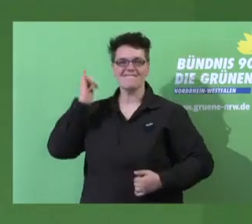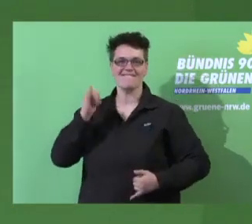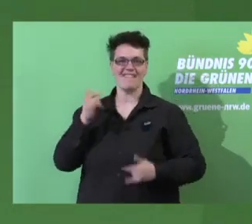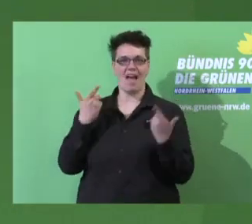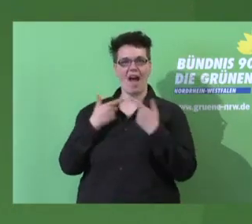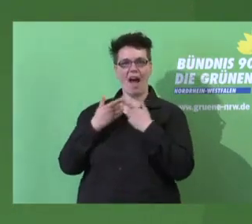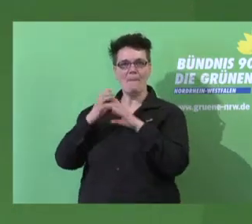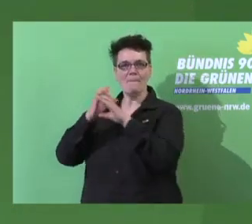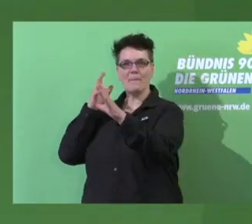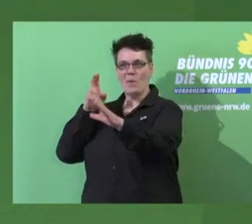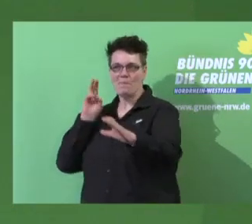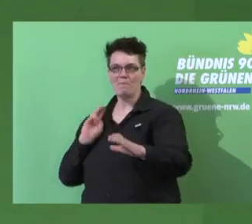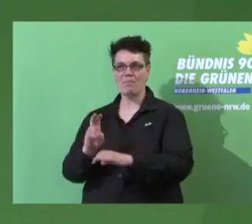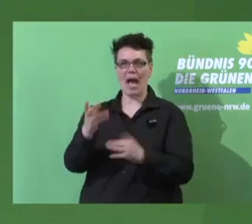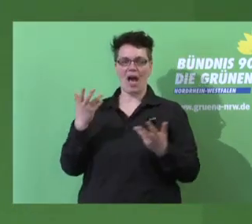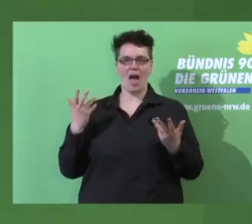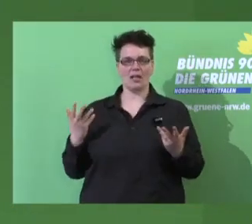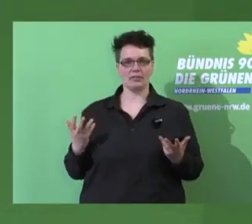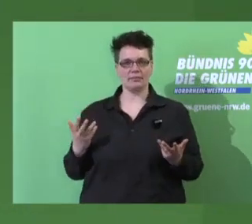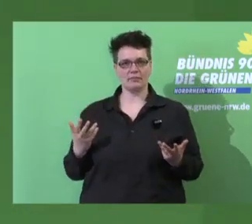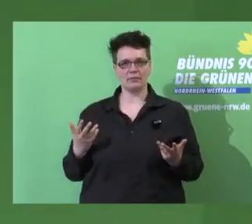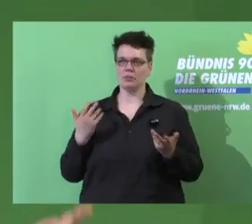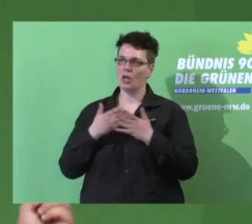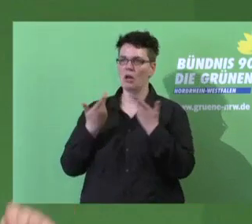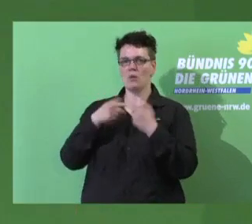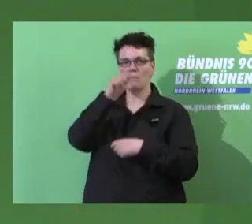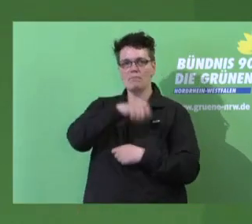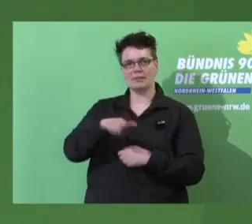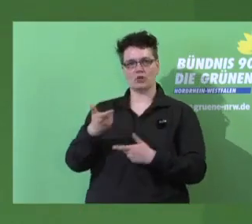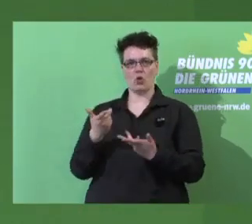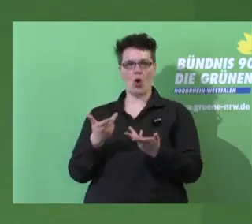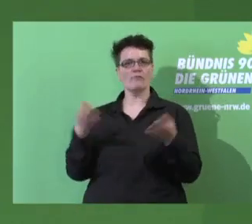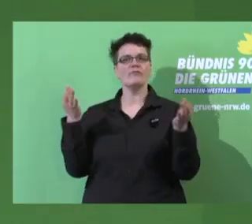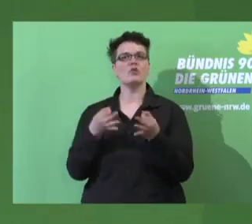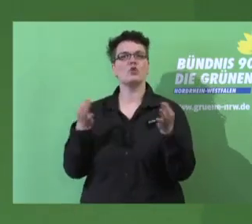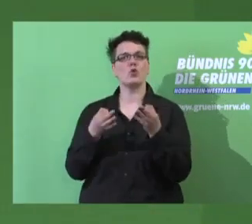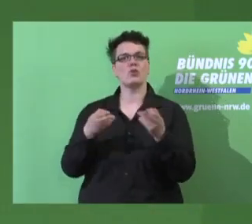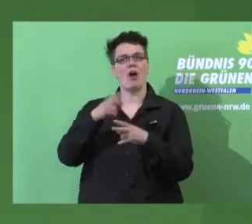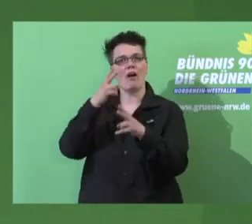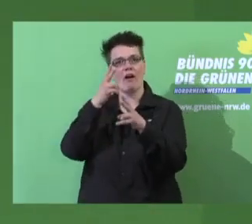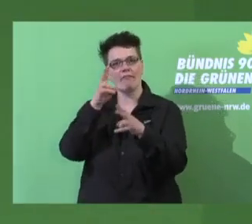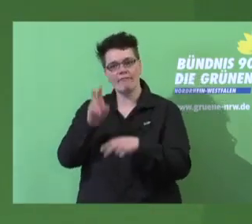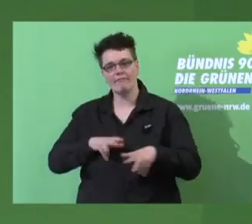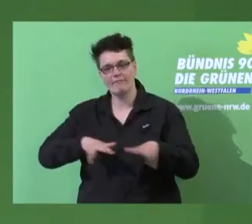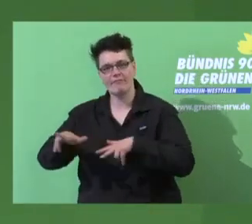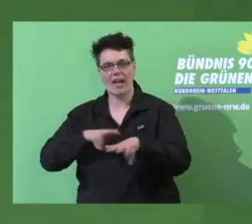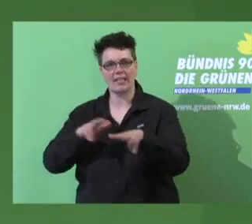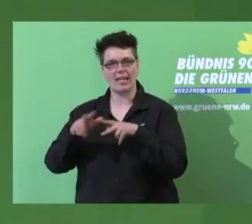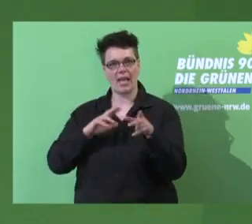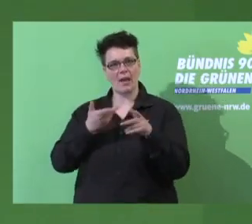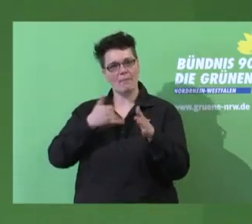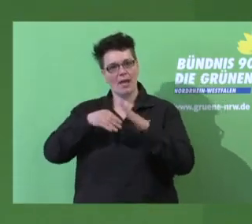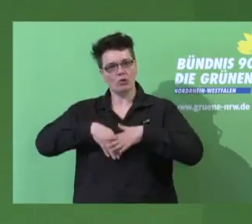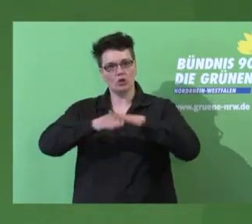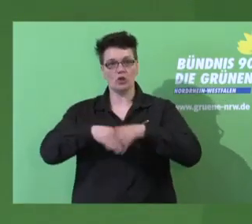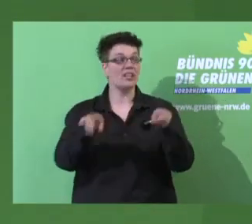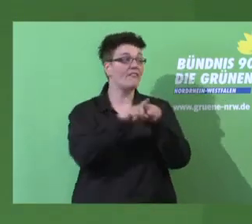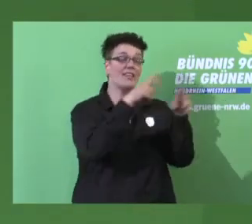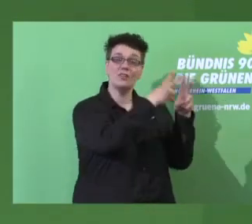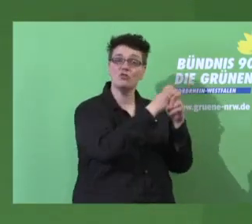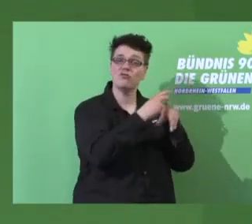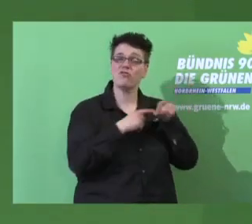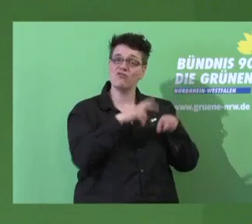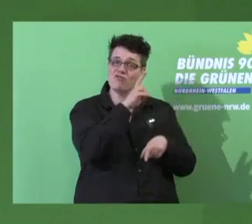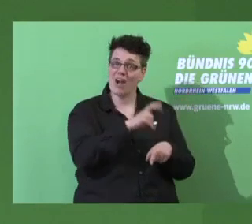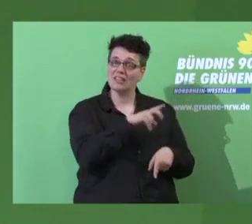fahrplanorientierte Infrastrukturplanung für Personen- und Güterverkehr, wie in der Schweiz. Das bringt uns doch deutlich mehr, als wenn wir wieder anfangen. Und dann hätten wir ganz